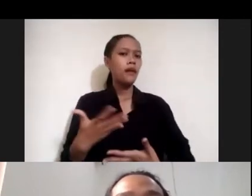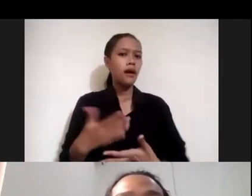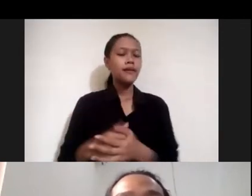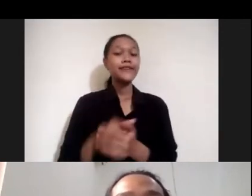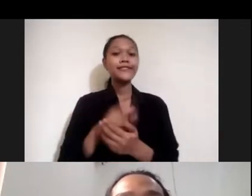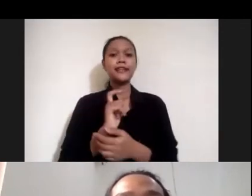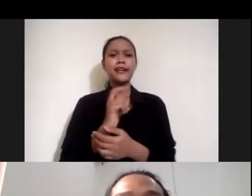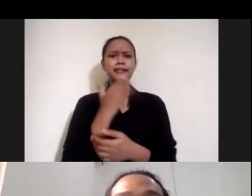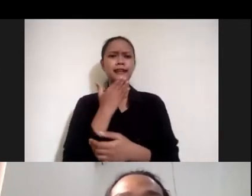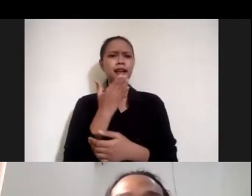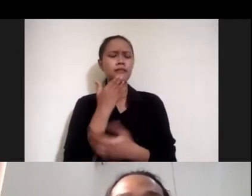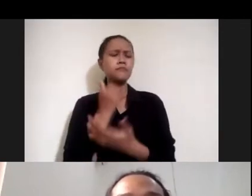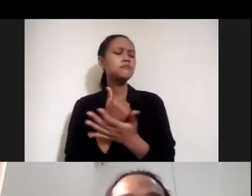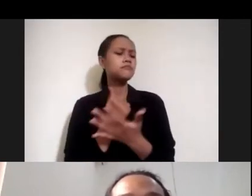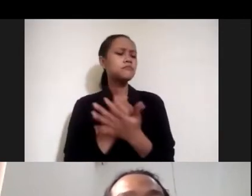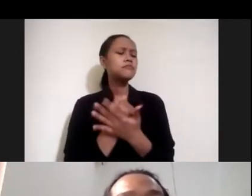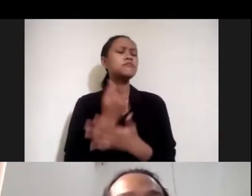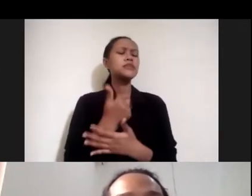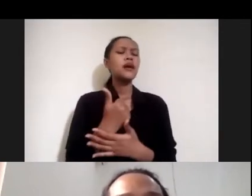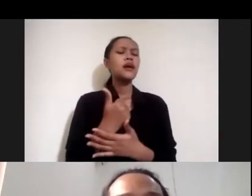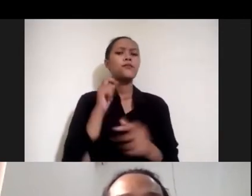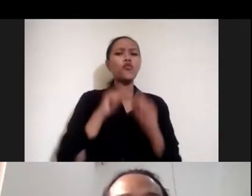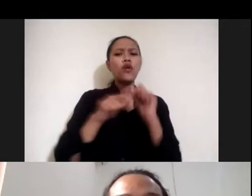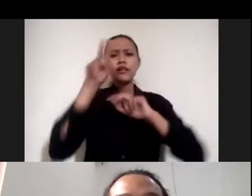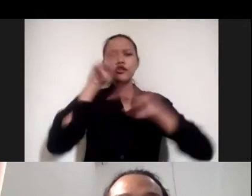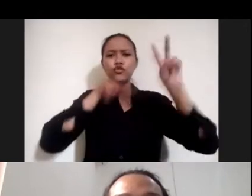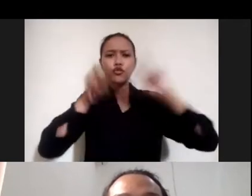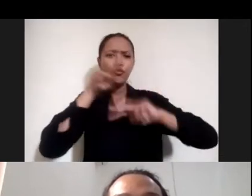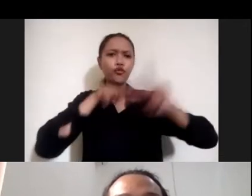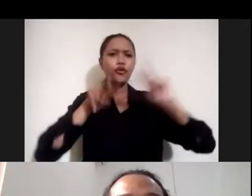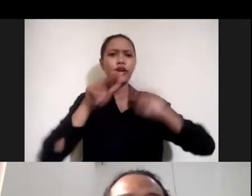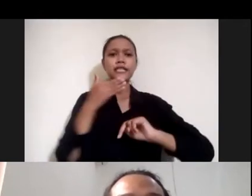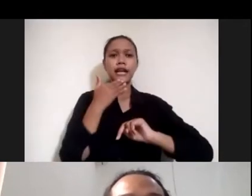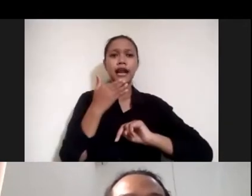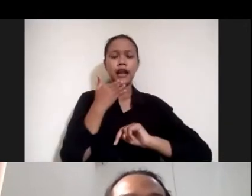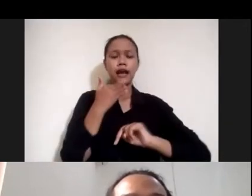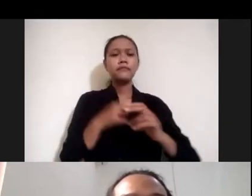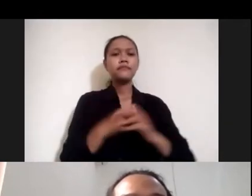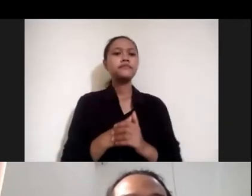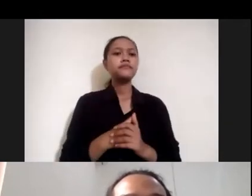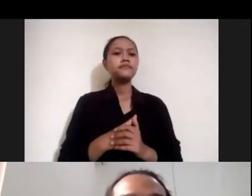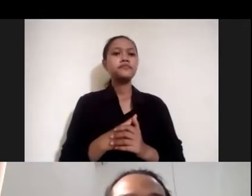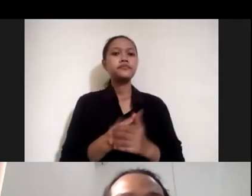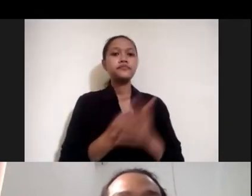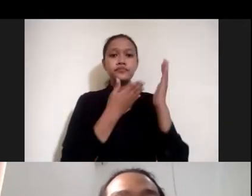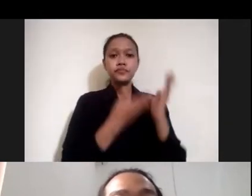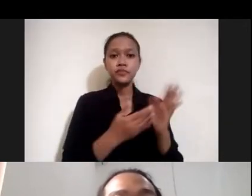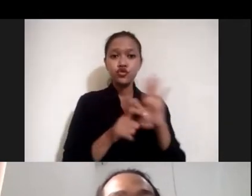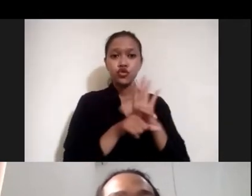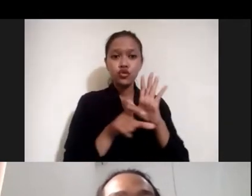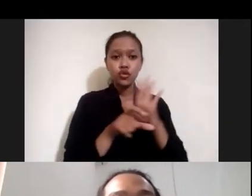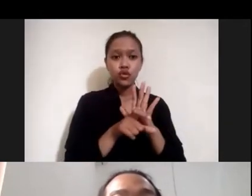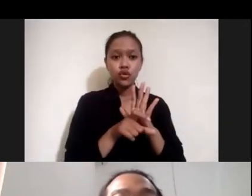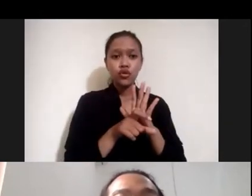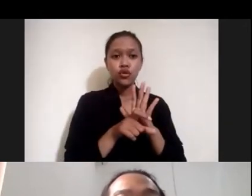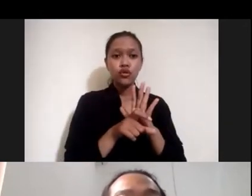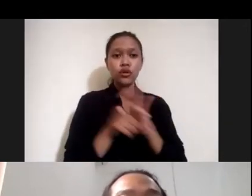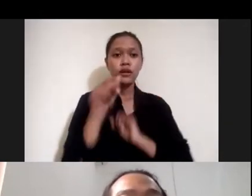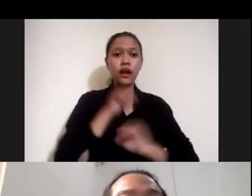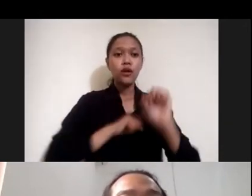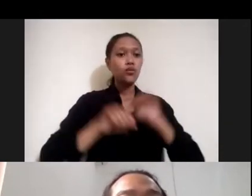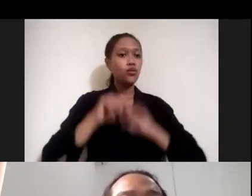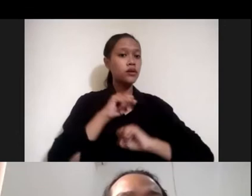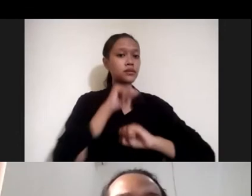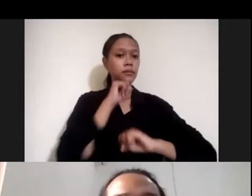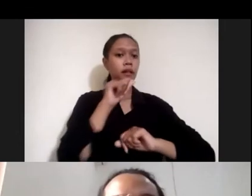sebenarnya kita bisa membuat survei sederhana. ini contoh yang dilakukan oleh dari teman-teman